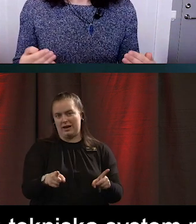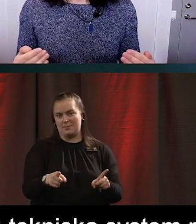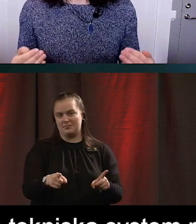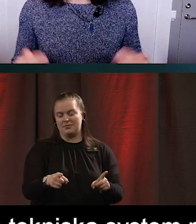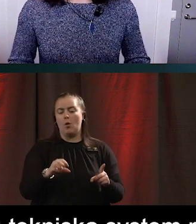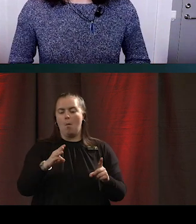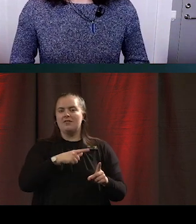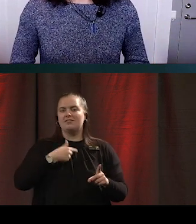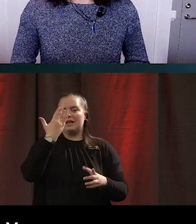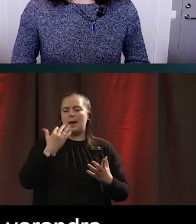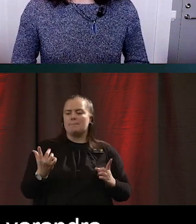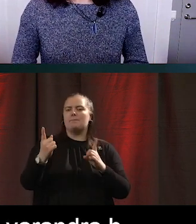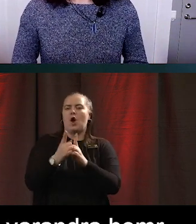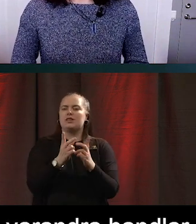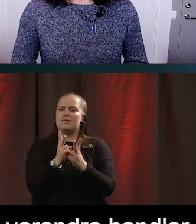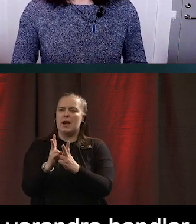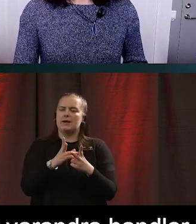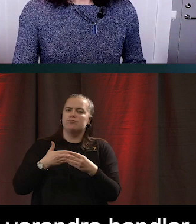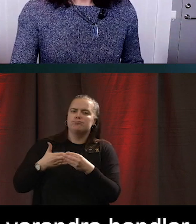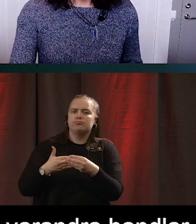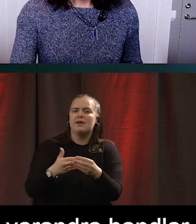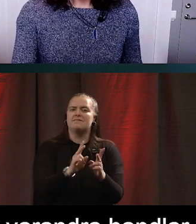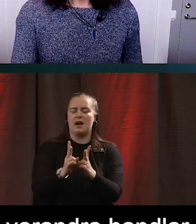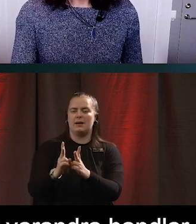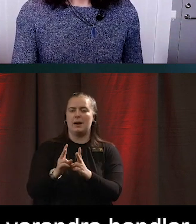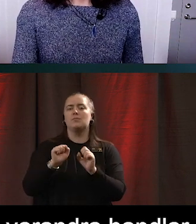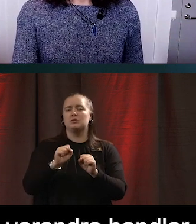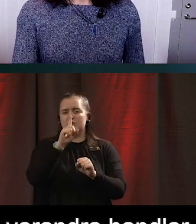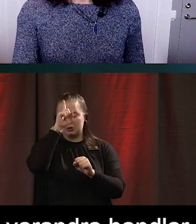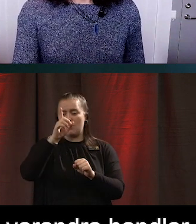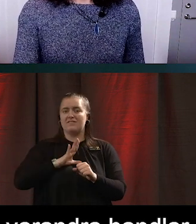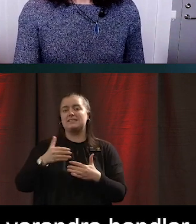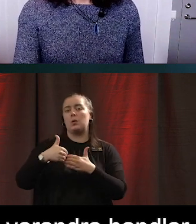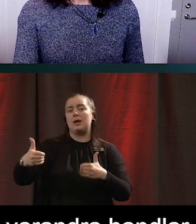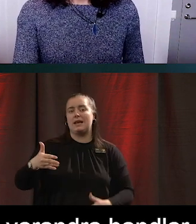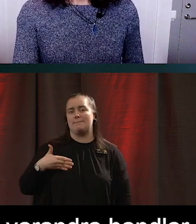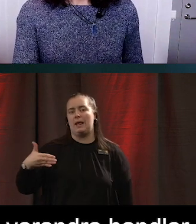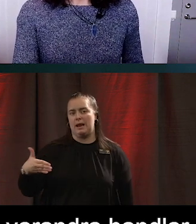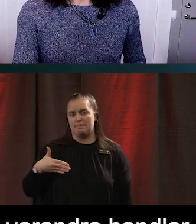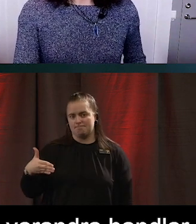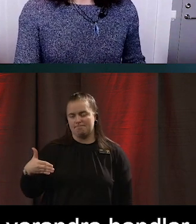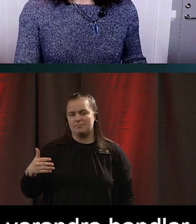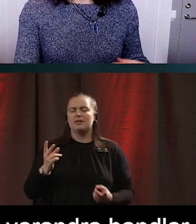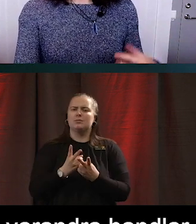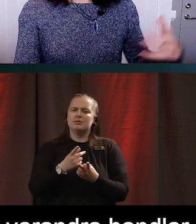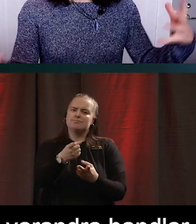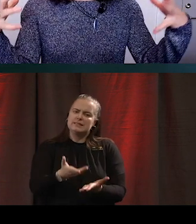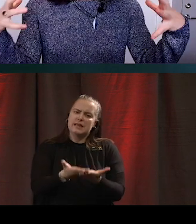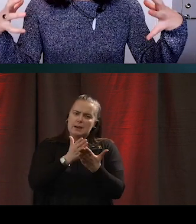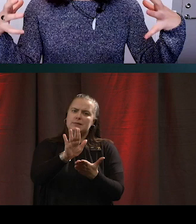varandra handlar om att förstå att det är skillnad däremellan. Så hjälp din medmänniska genom att